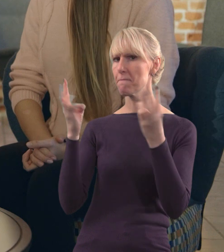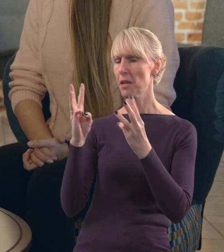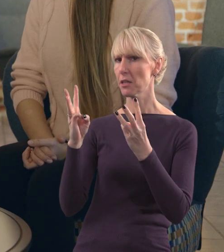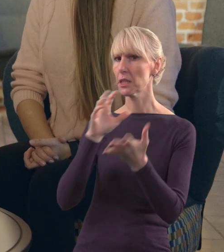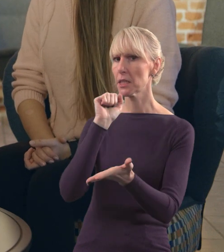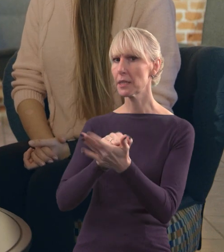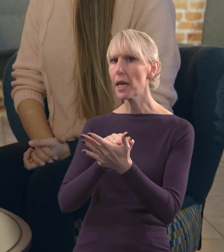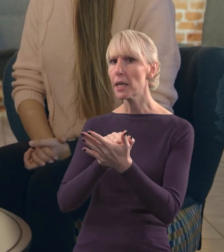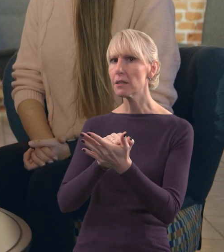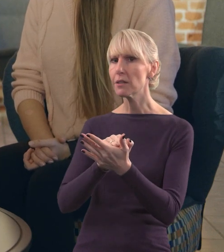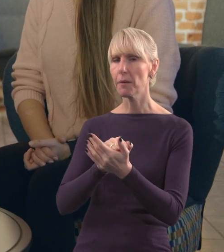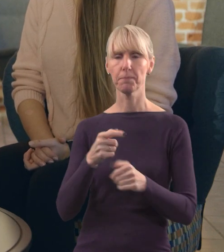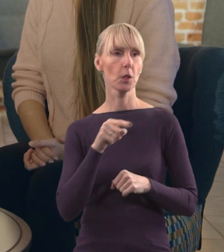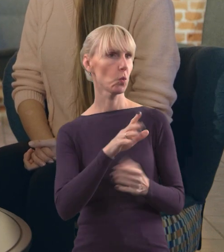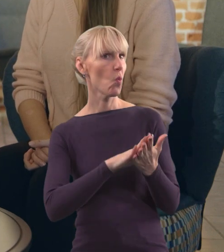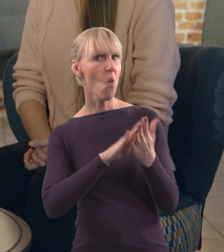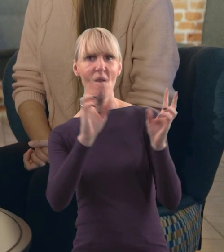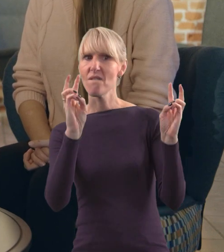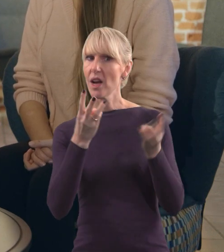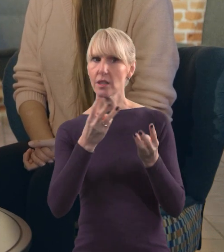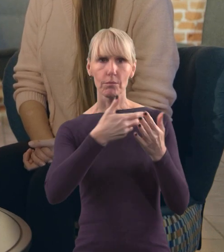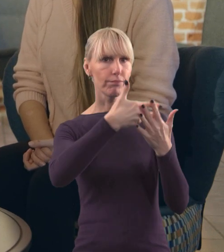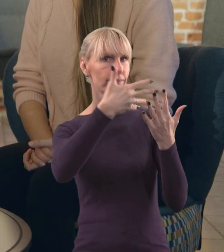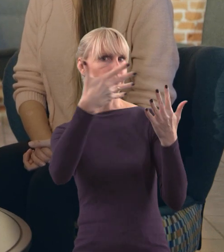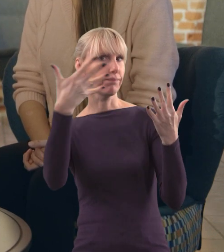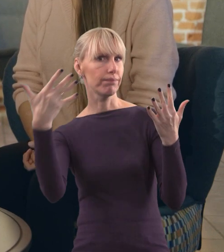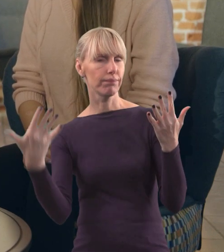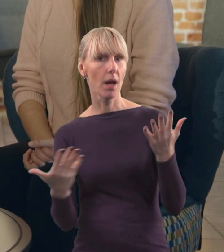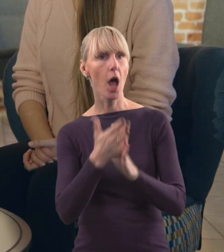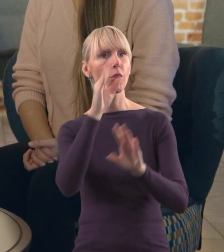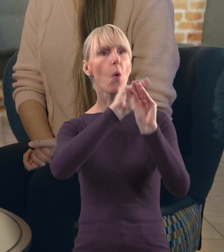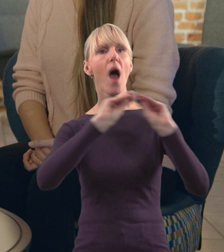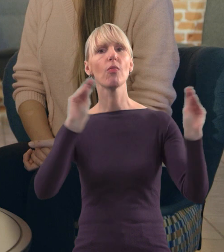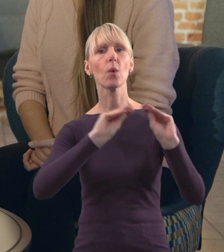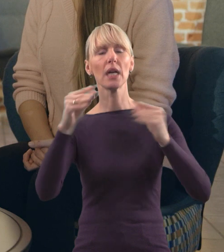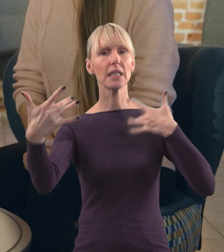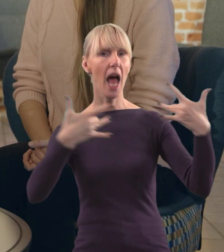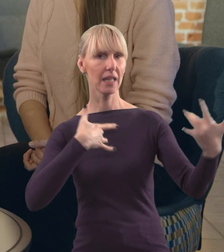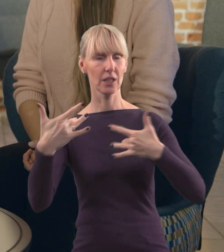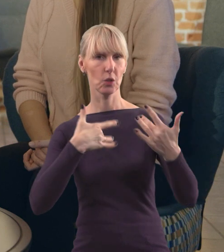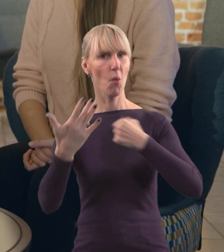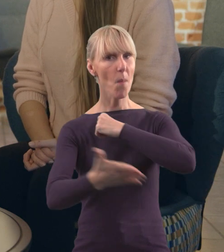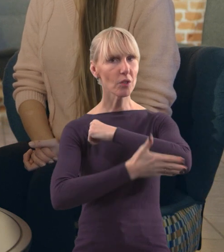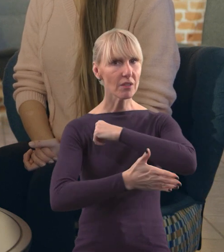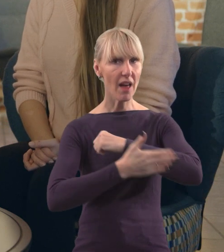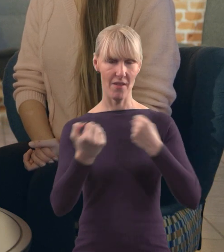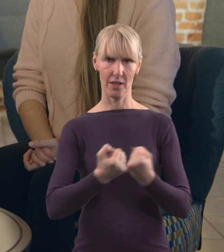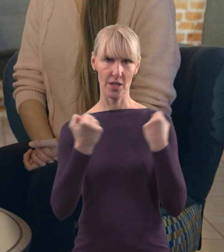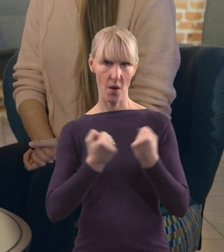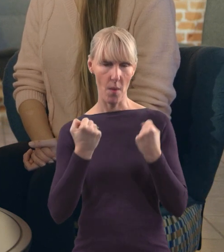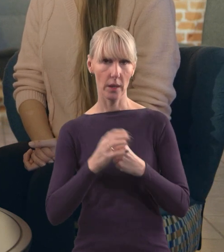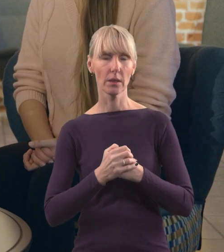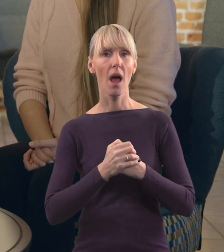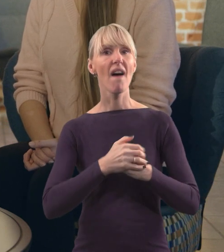nadwiedzających? Cała gama warsztatów, ponieważ oferta edukacja artystyczna to podstawa naszej działalności. Mamy